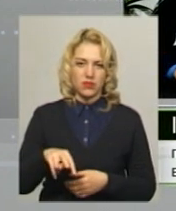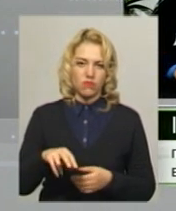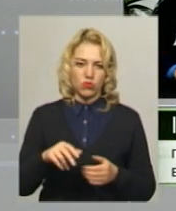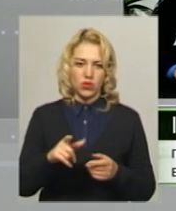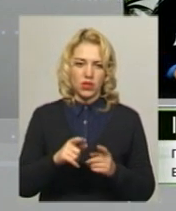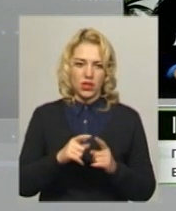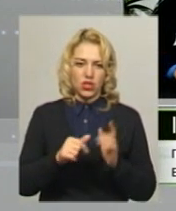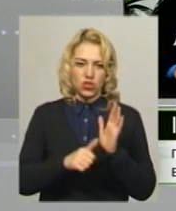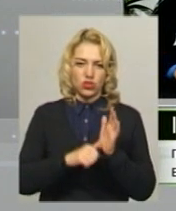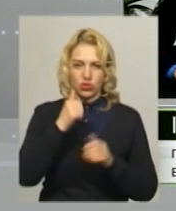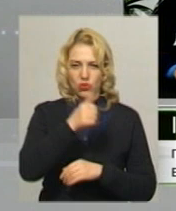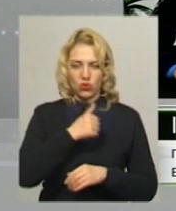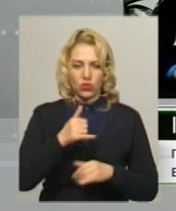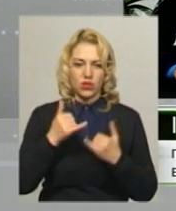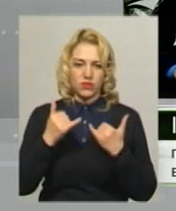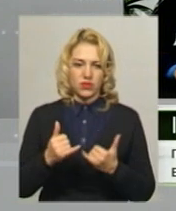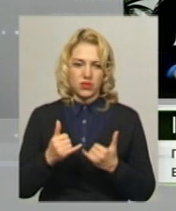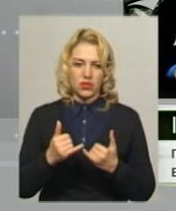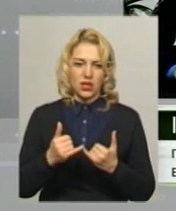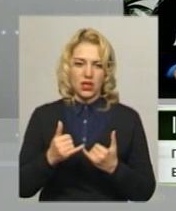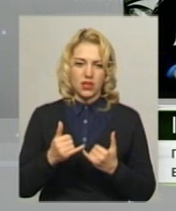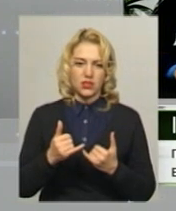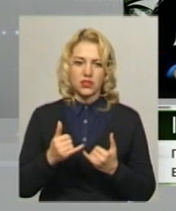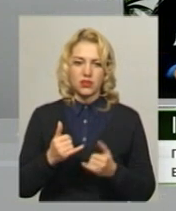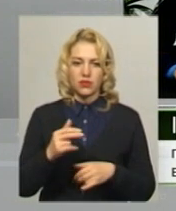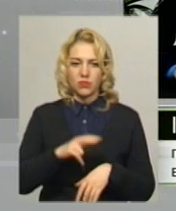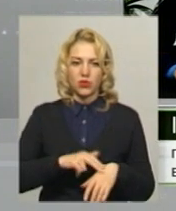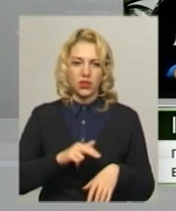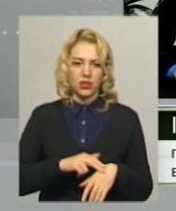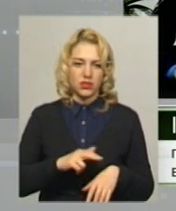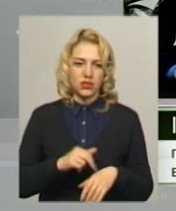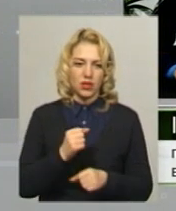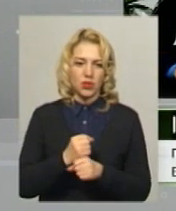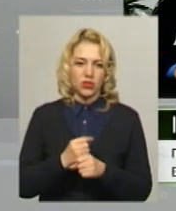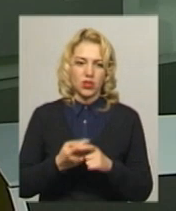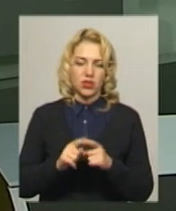6 років. Наразі працівники поліції працюють над встановленим.